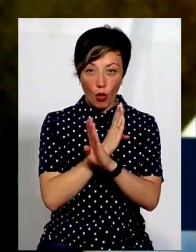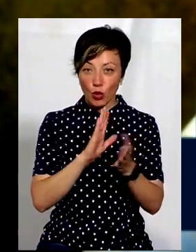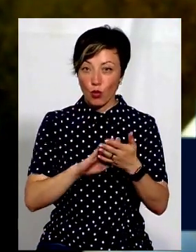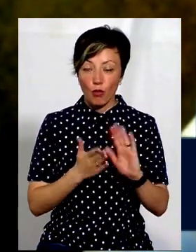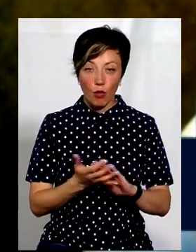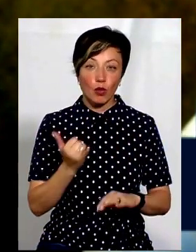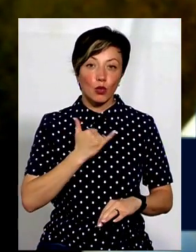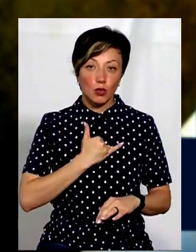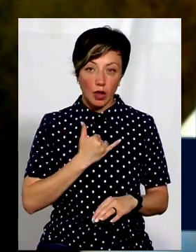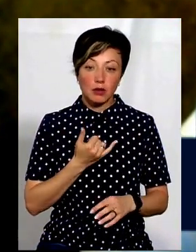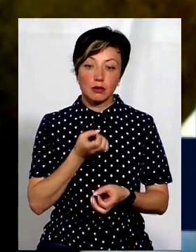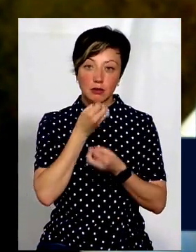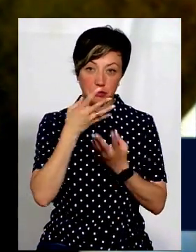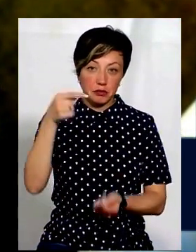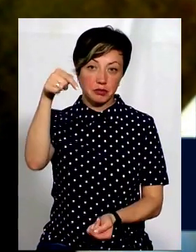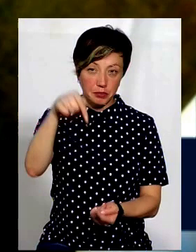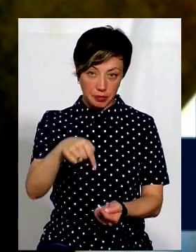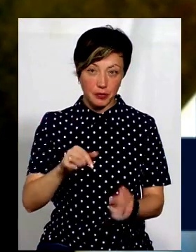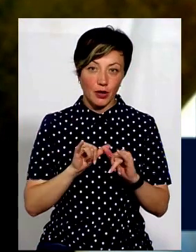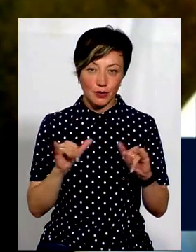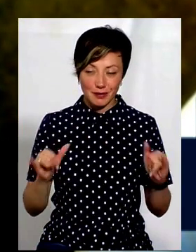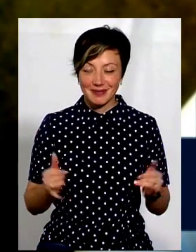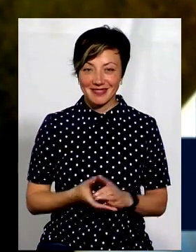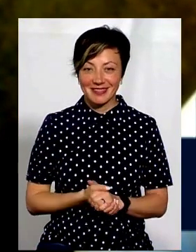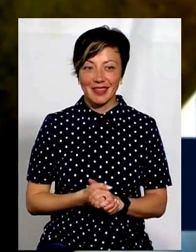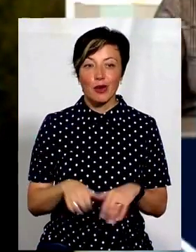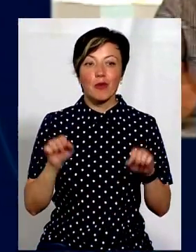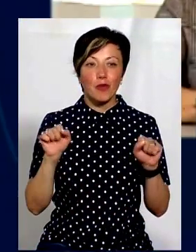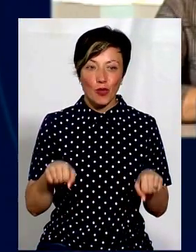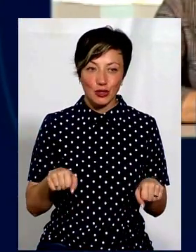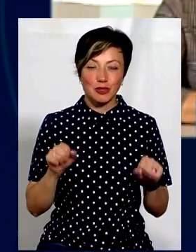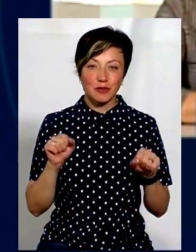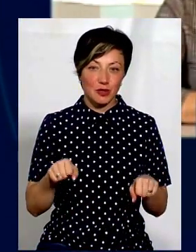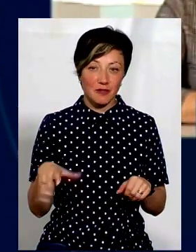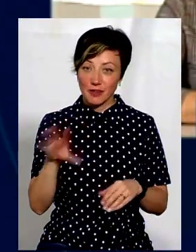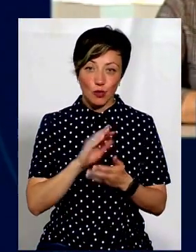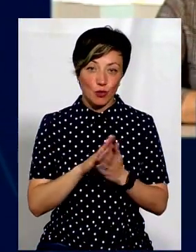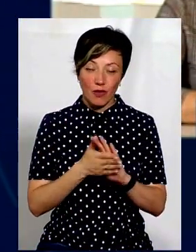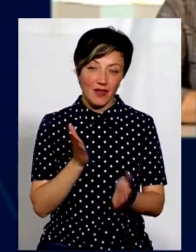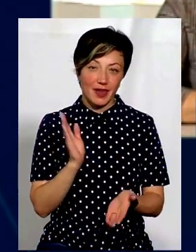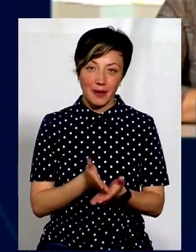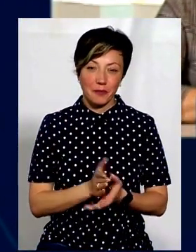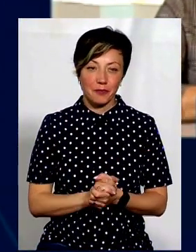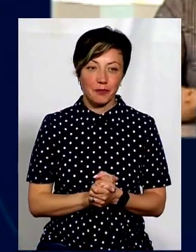в нас теж дуже сприяють. Так що можна займатися. Є всі умови, так.